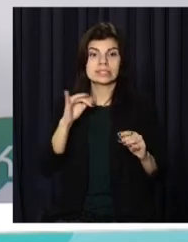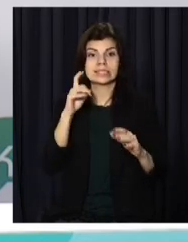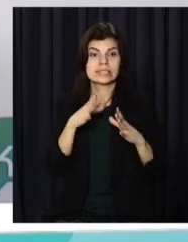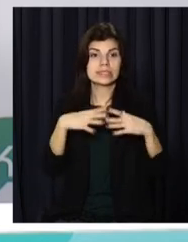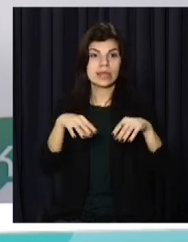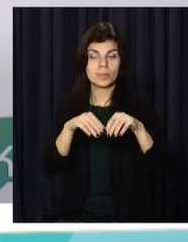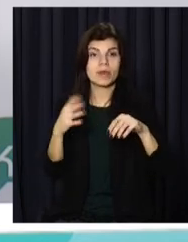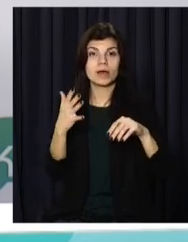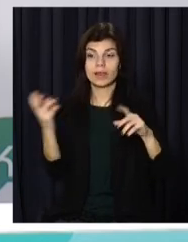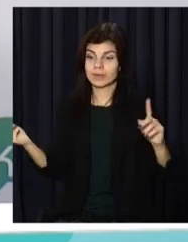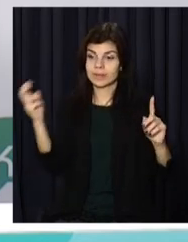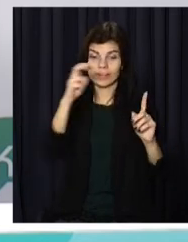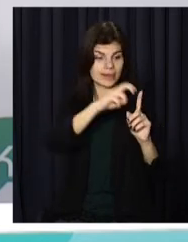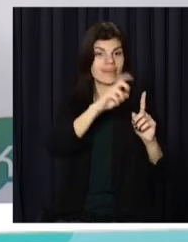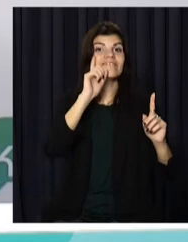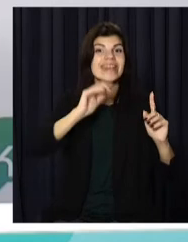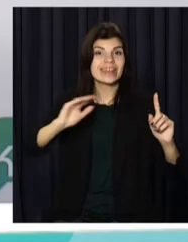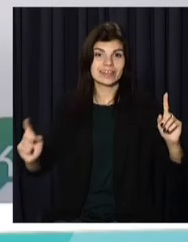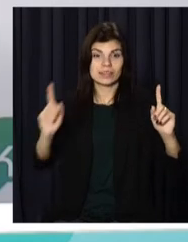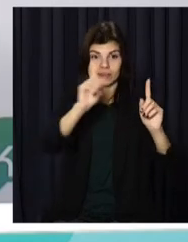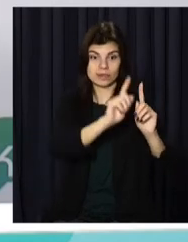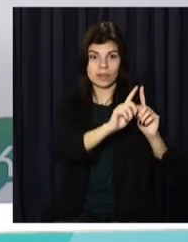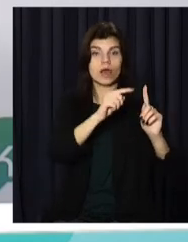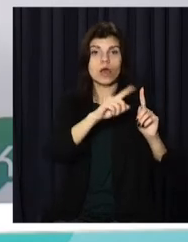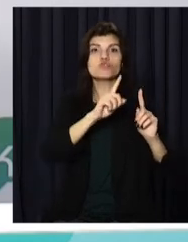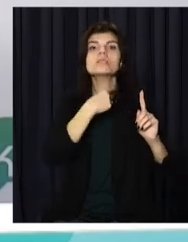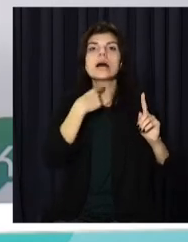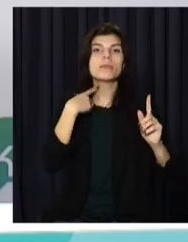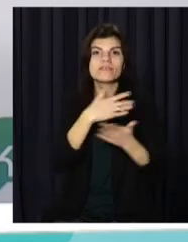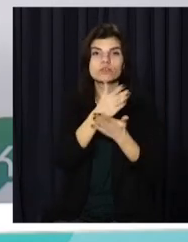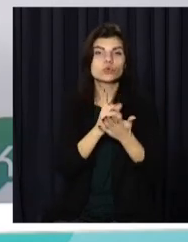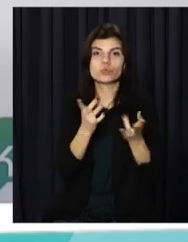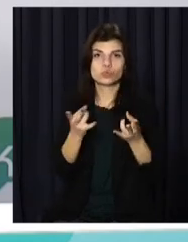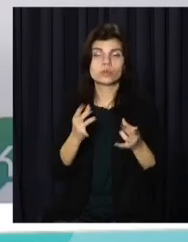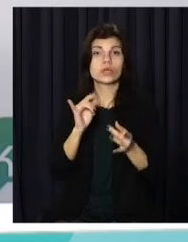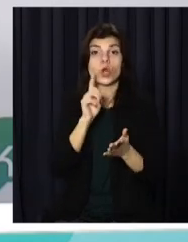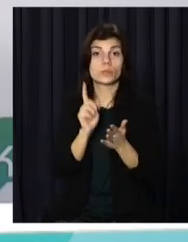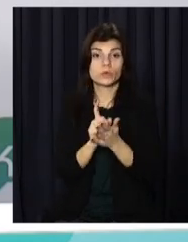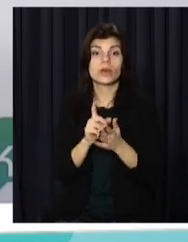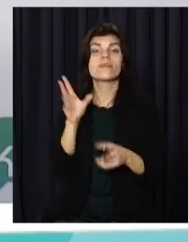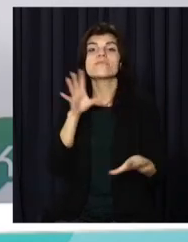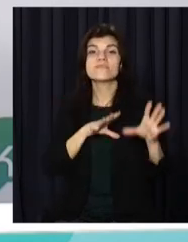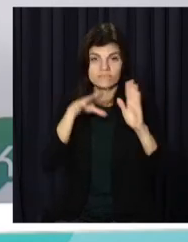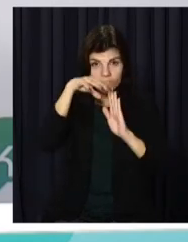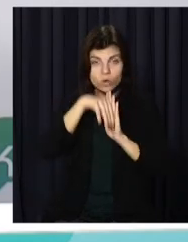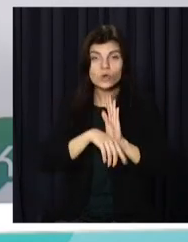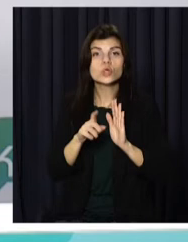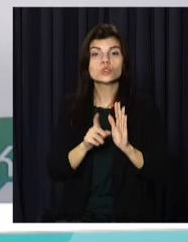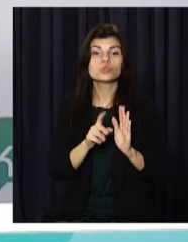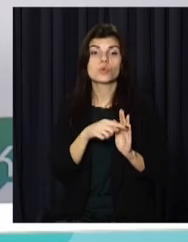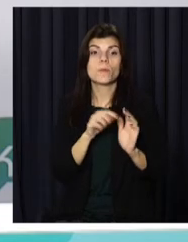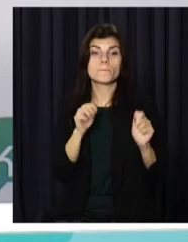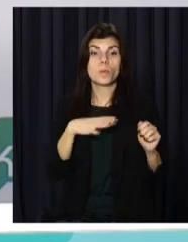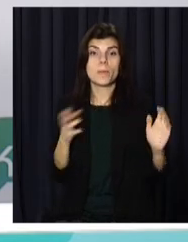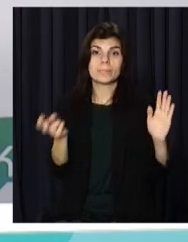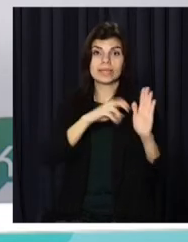прийдуть до них на тимчасове проживання, були забезпечені всім необхідним. І обов'язково враховувати те, що можуть прийти